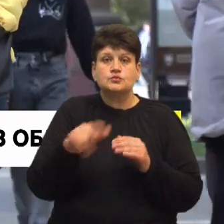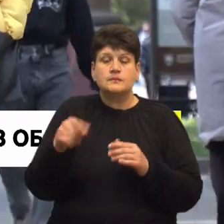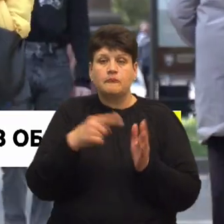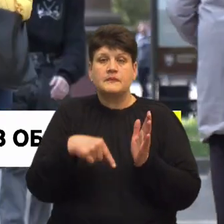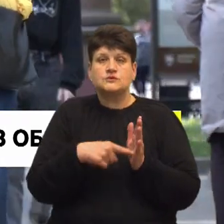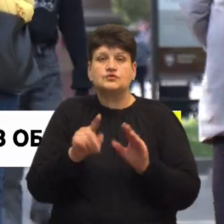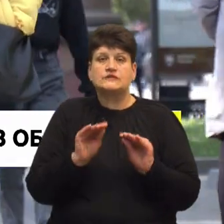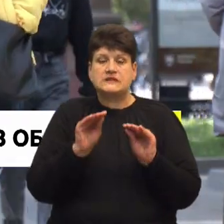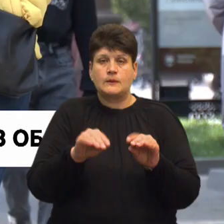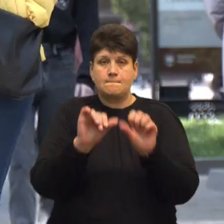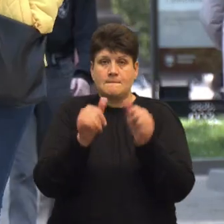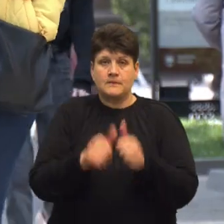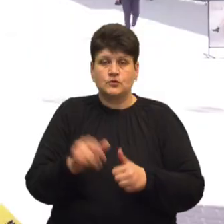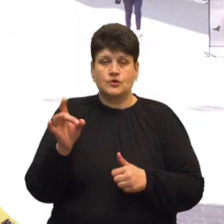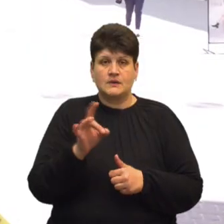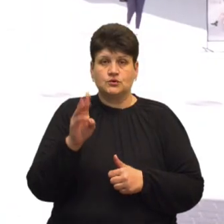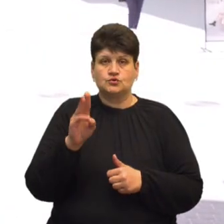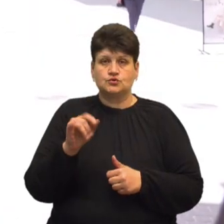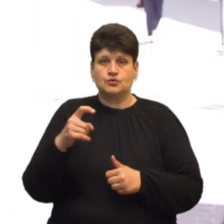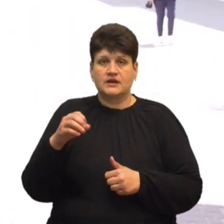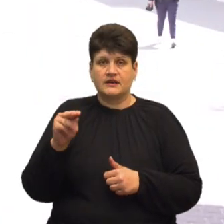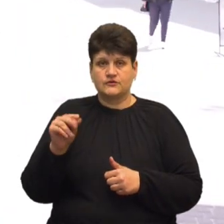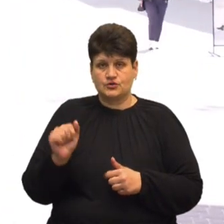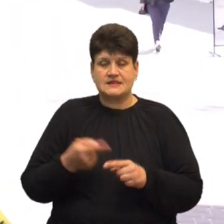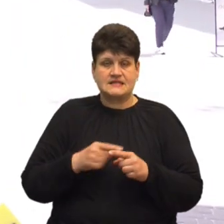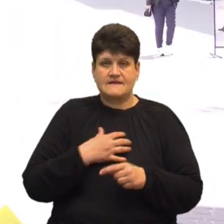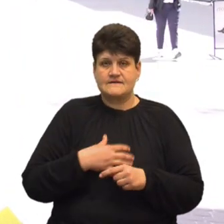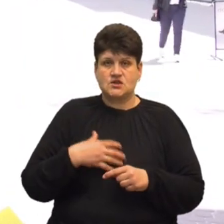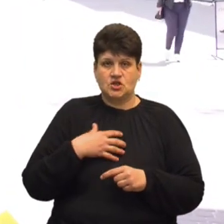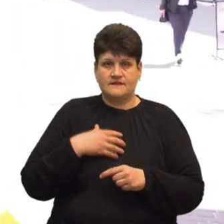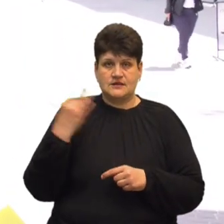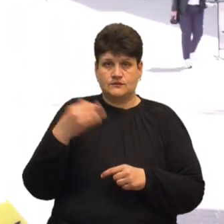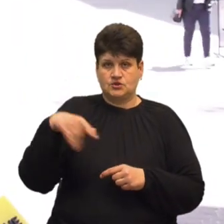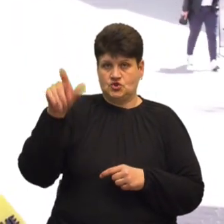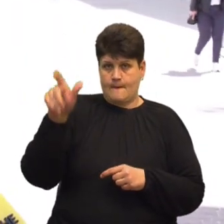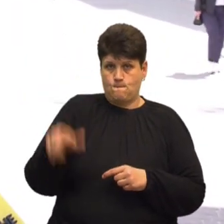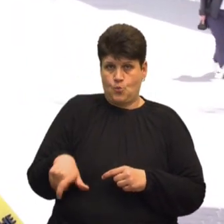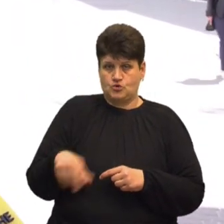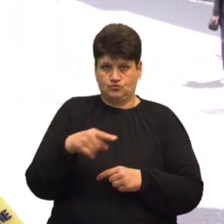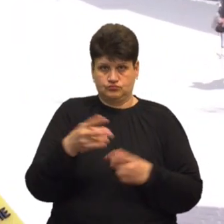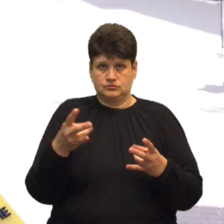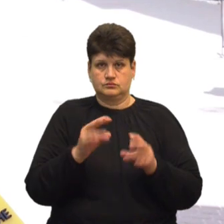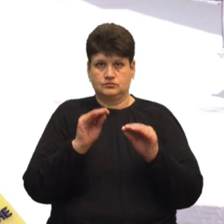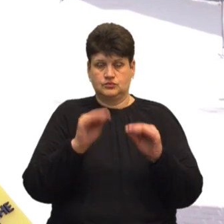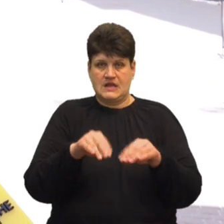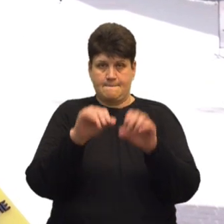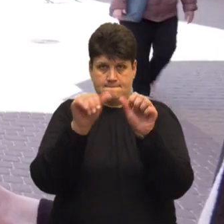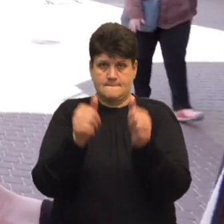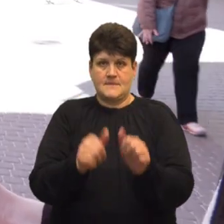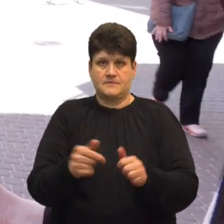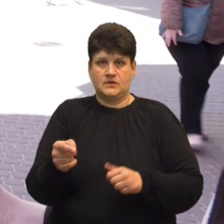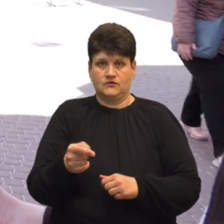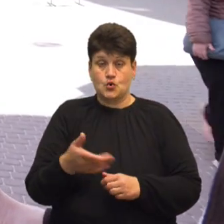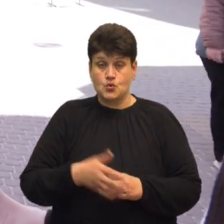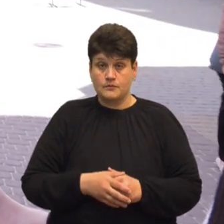встановлення пам'ятника Роману Шухевичу. Це важлива історична постатка і йому варто поставити пам'ятник в Тернополі.